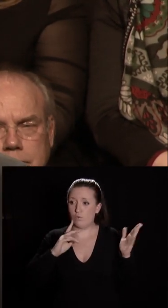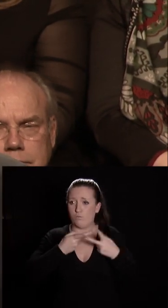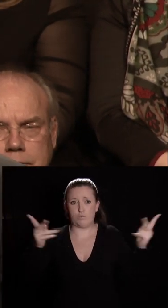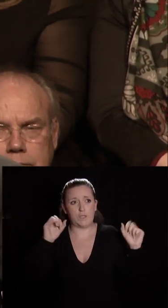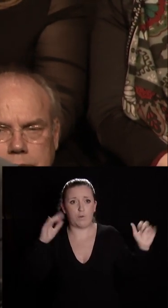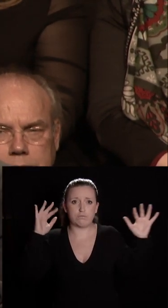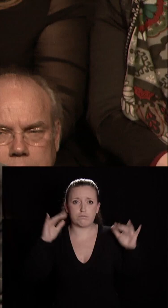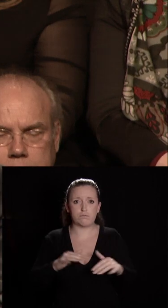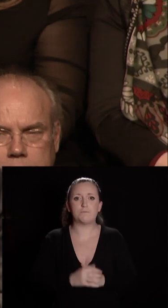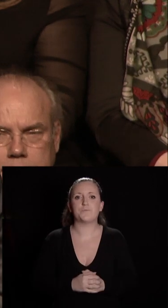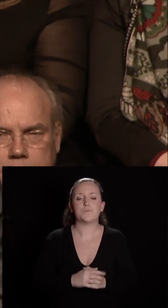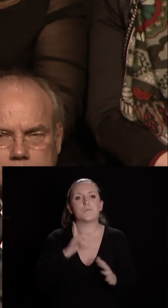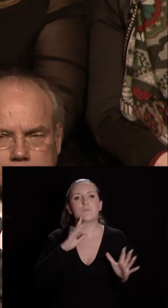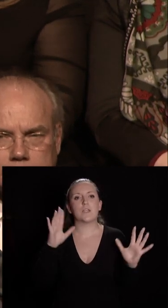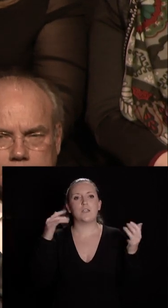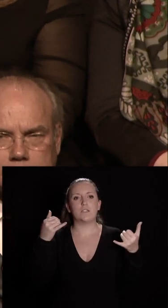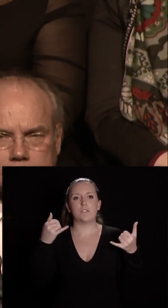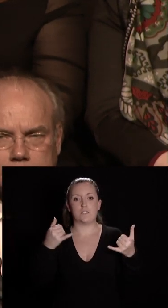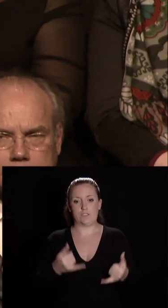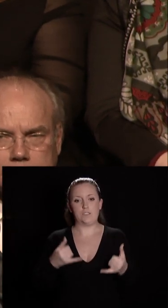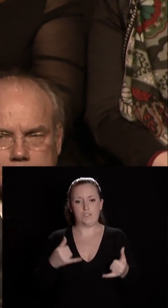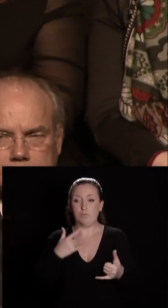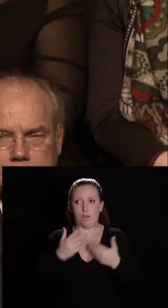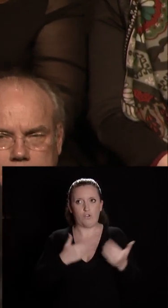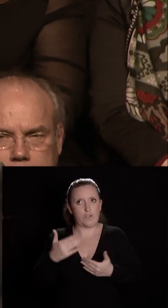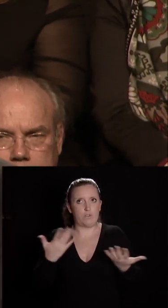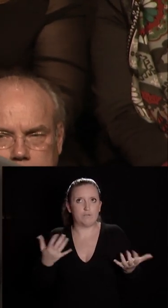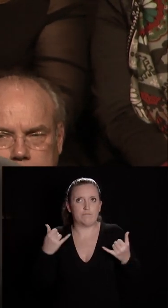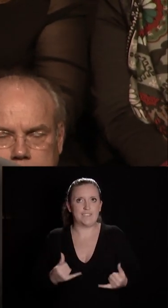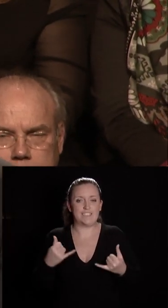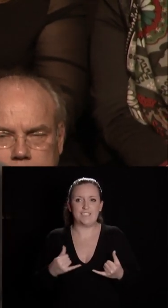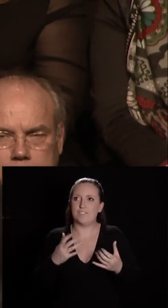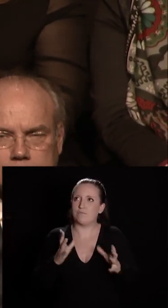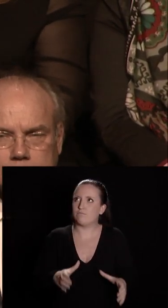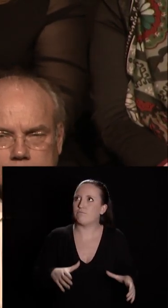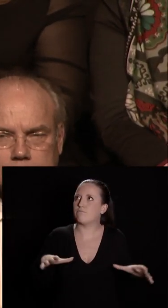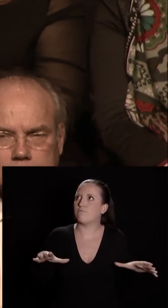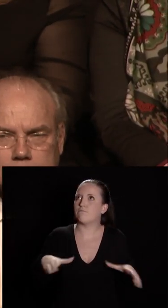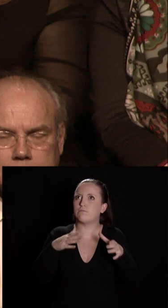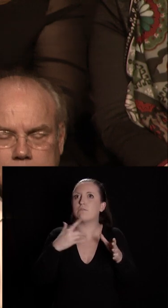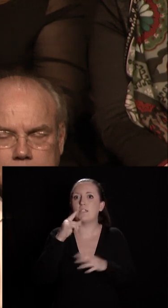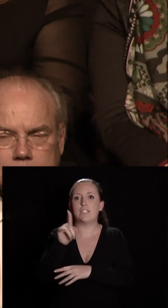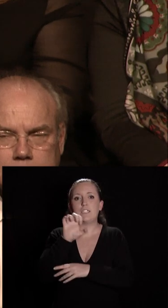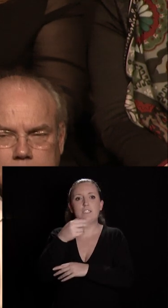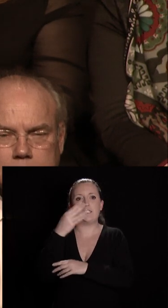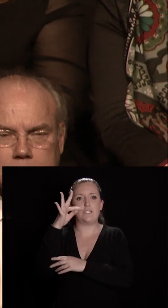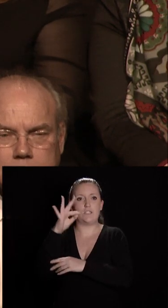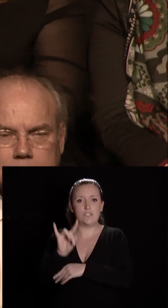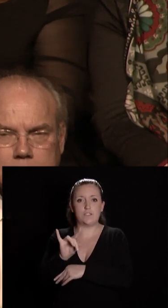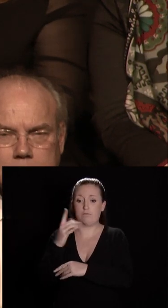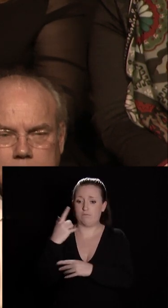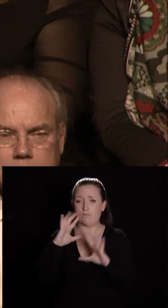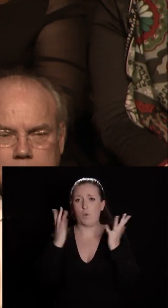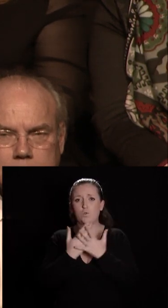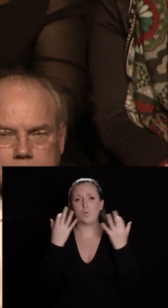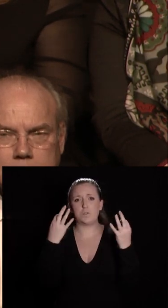vous êtes ici mesdames, messieurs dans un zénith qui diffuse chaque année des dizaines de spectacles c'est